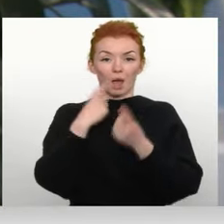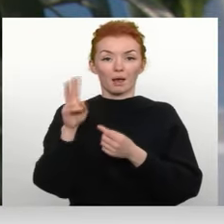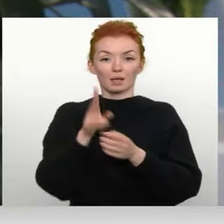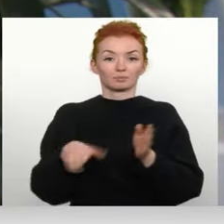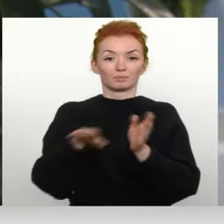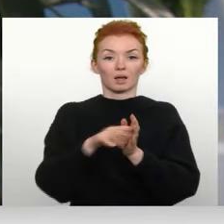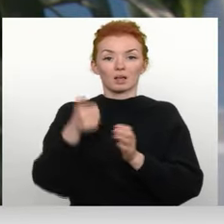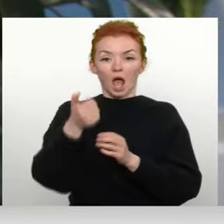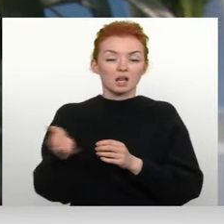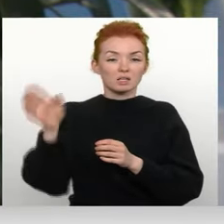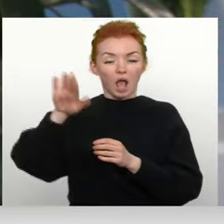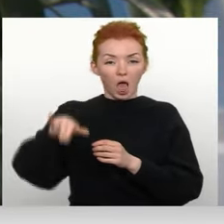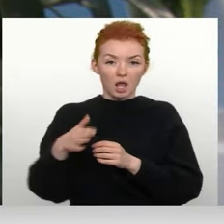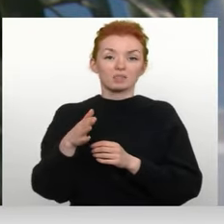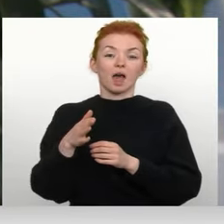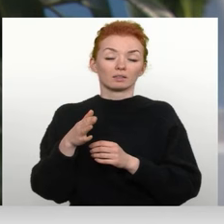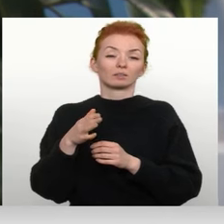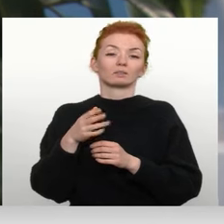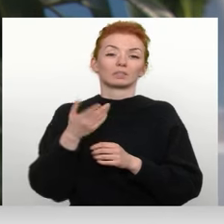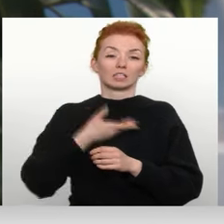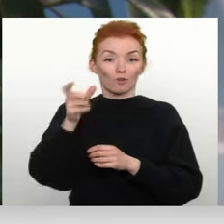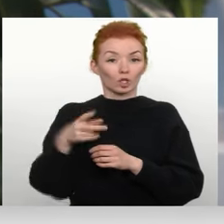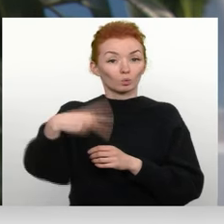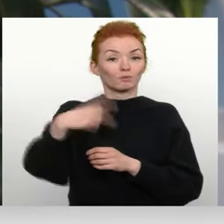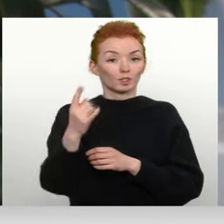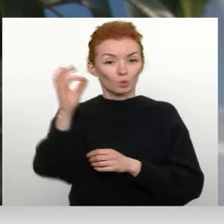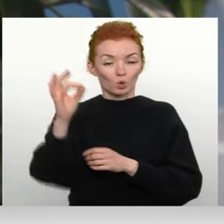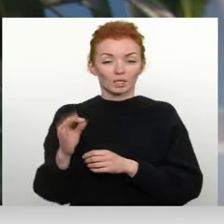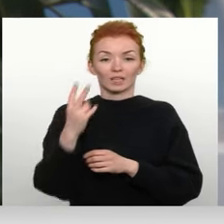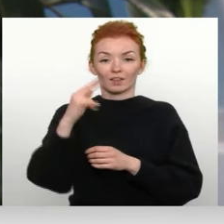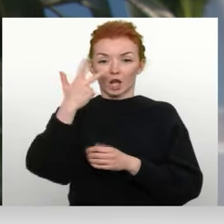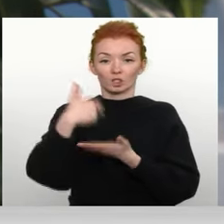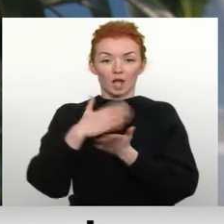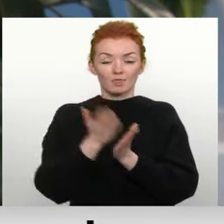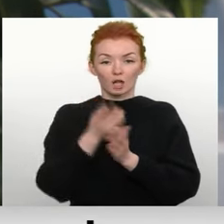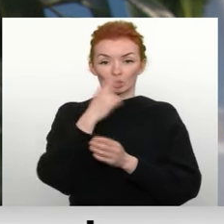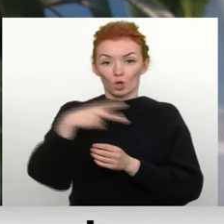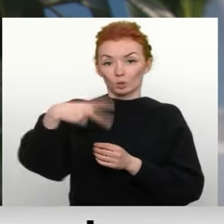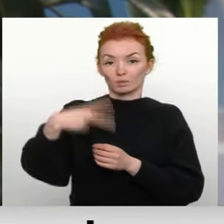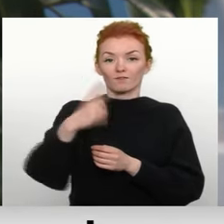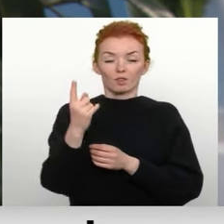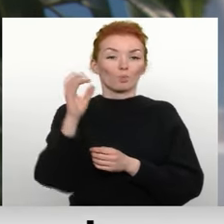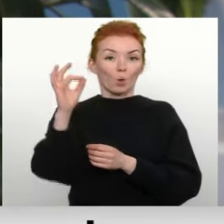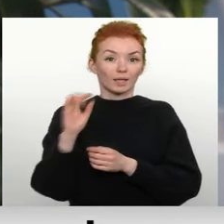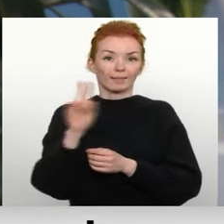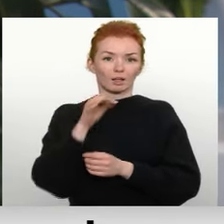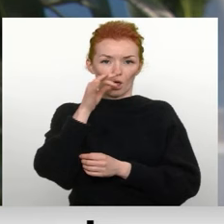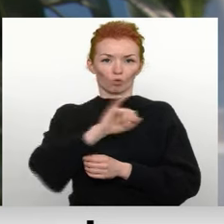no Garkalnas pagasta, kā balstiesīgie, tie ir 21 procentus un faktiski divas trešdaļas no šī 21 procenta ir teikuši jā.